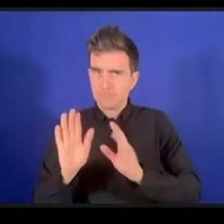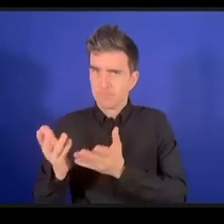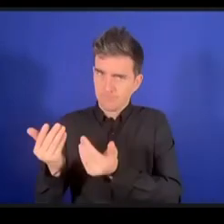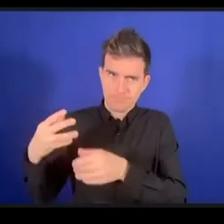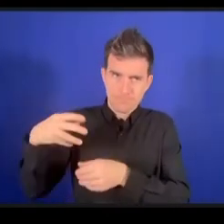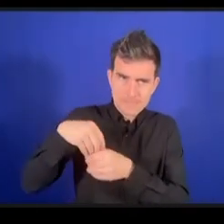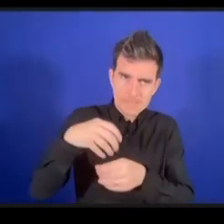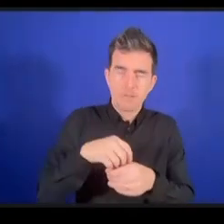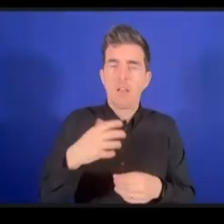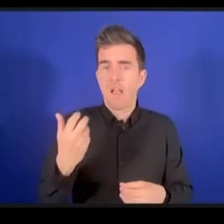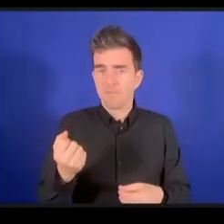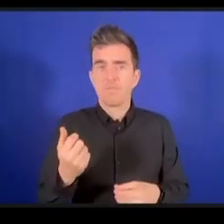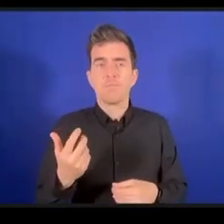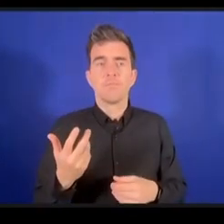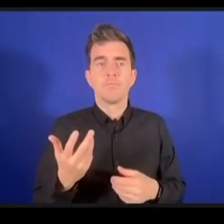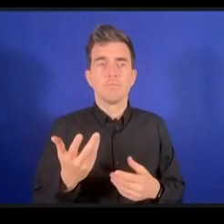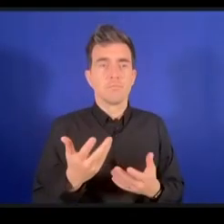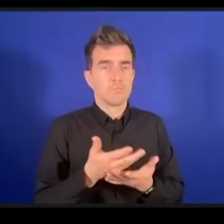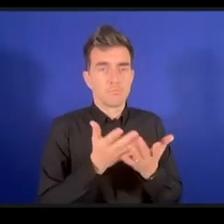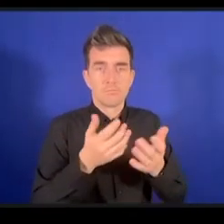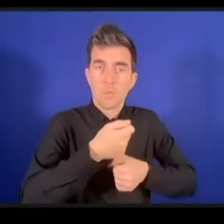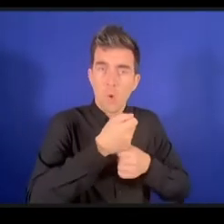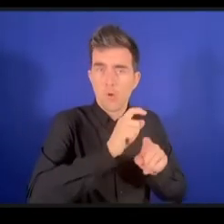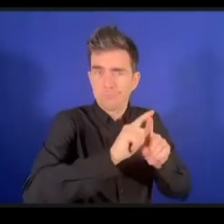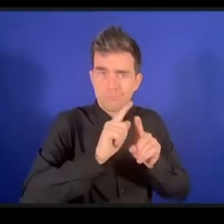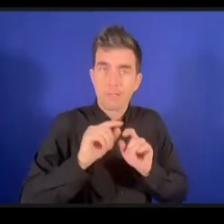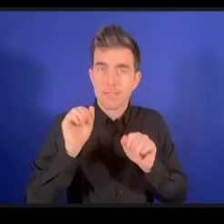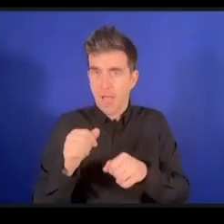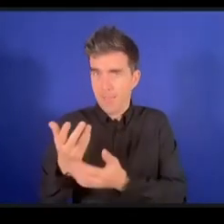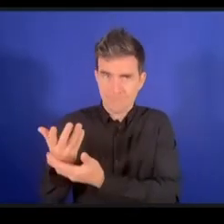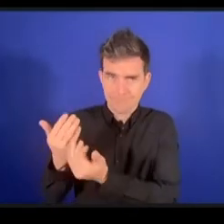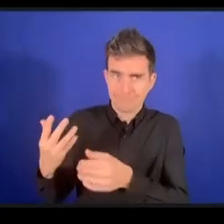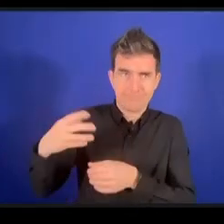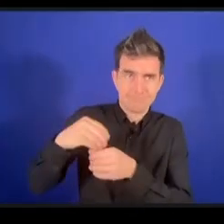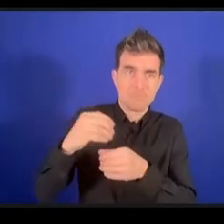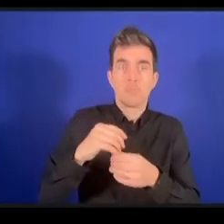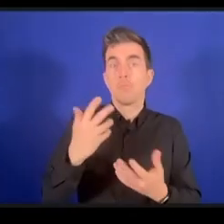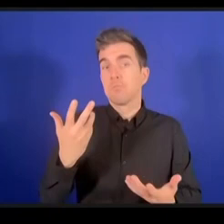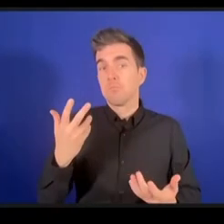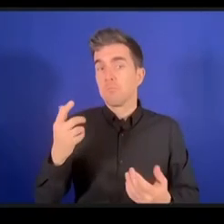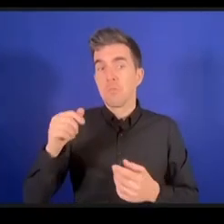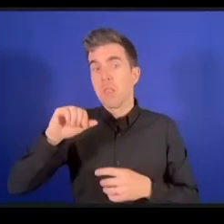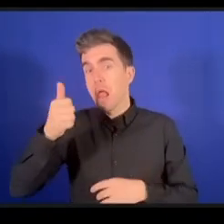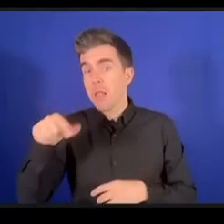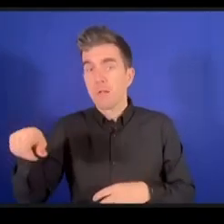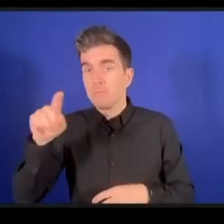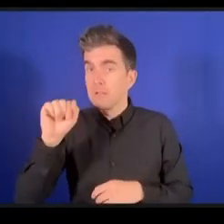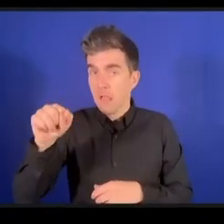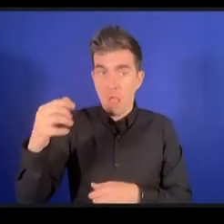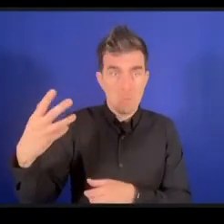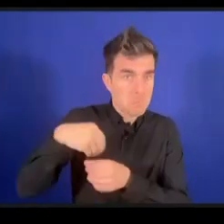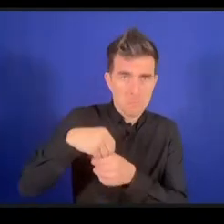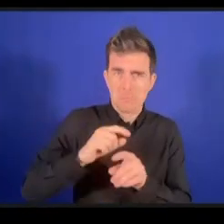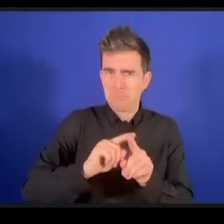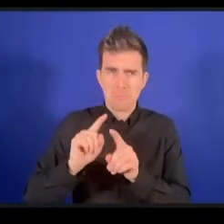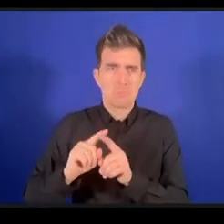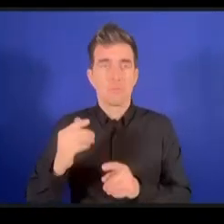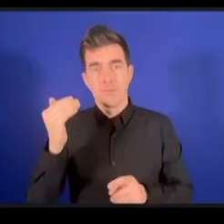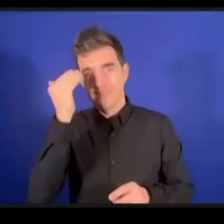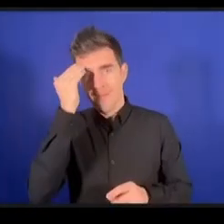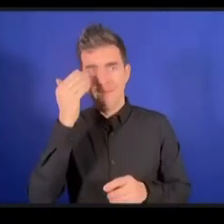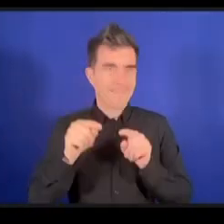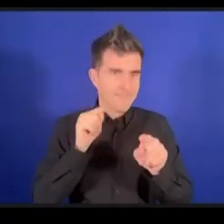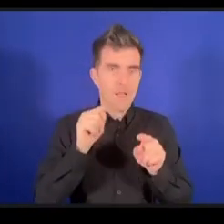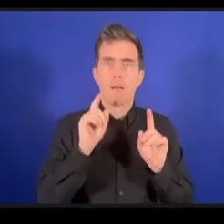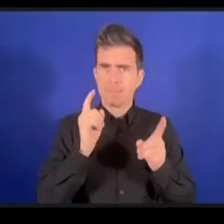ومن المهم أن يعرف الأشخاص المعنيين بوجود شخص من ذوي الإعاقة في